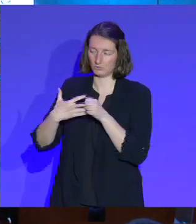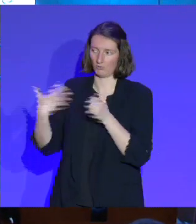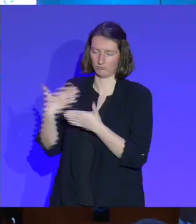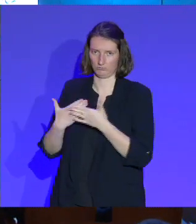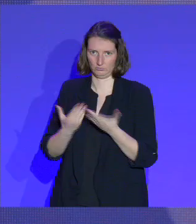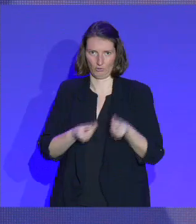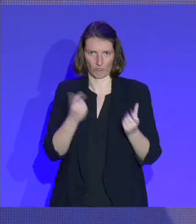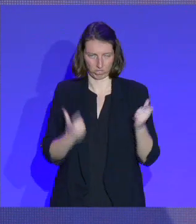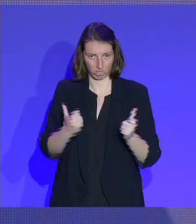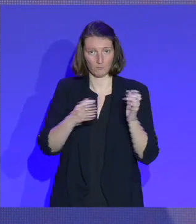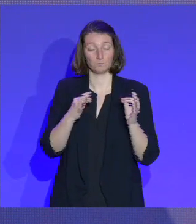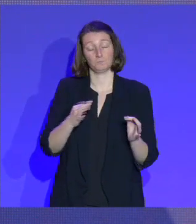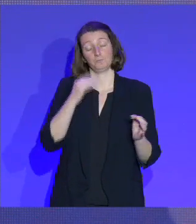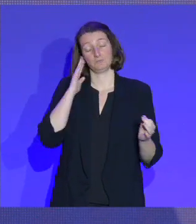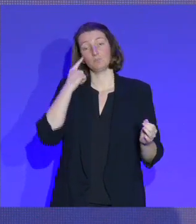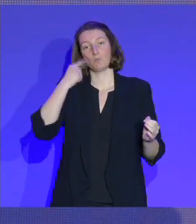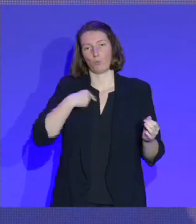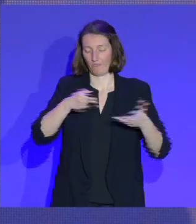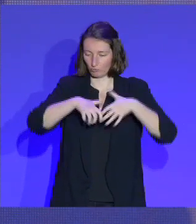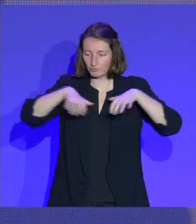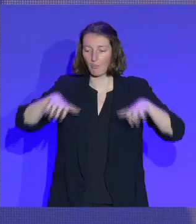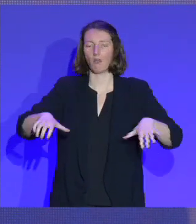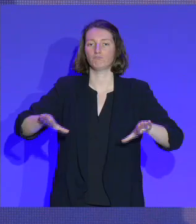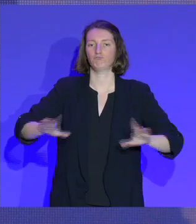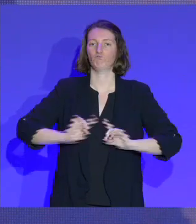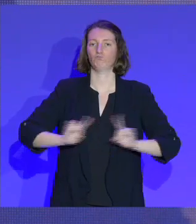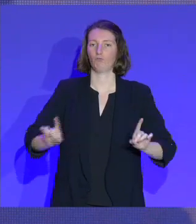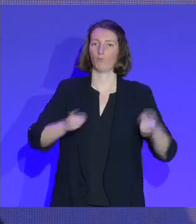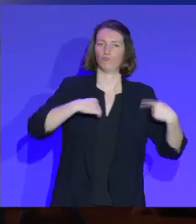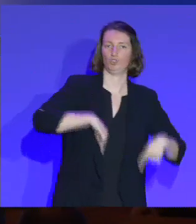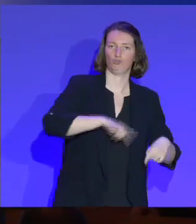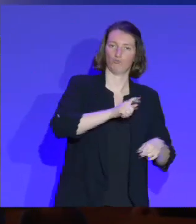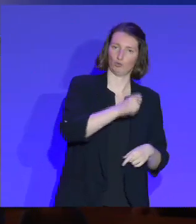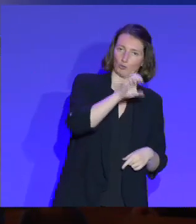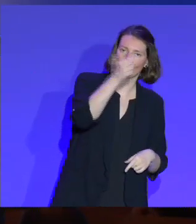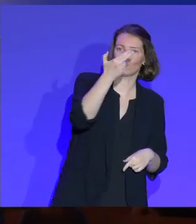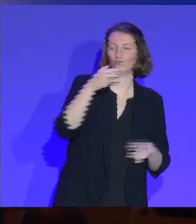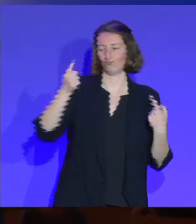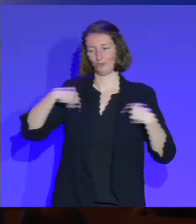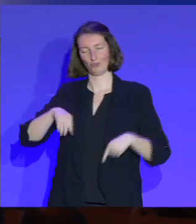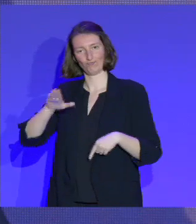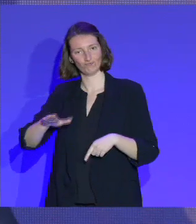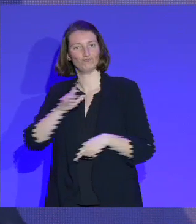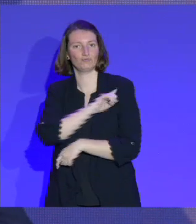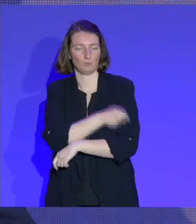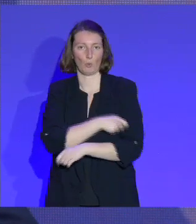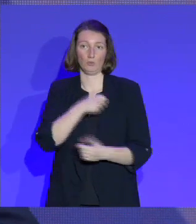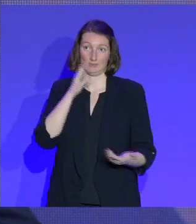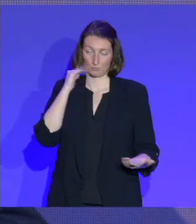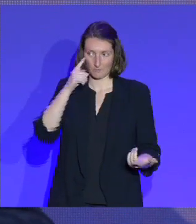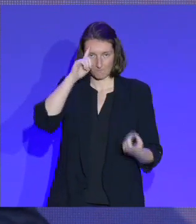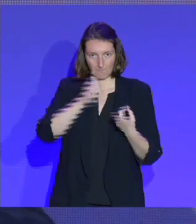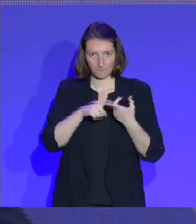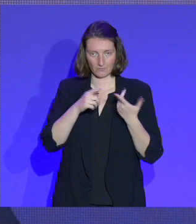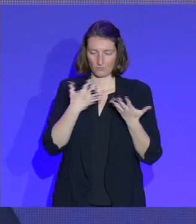au regard des objectifs qu'on veut lui donner, des objectifs d'épanouissement, des objectifs de solidarité, des